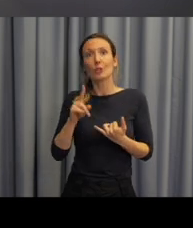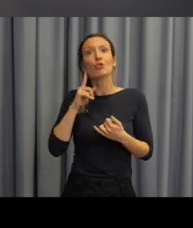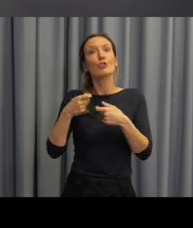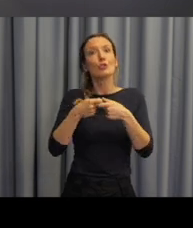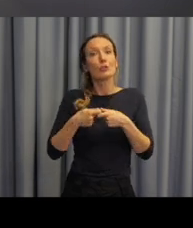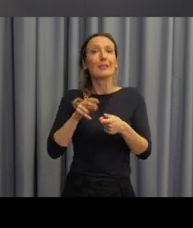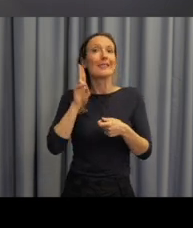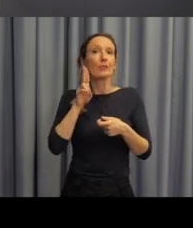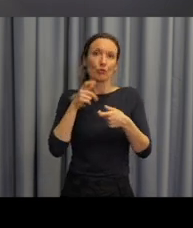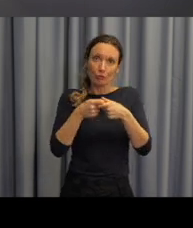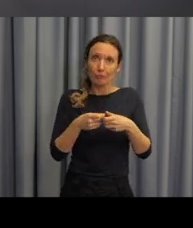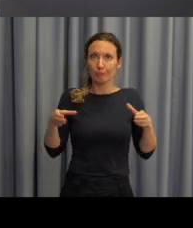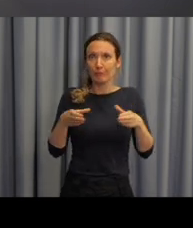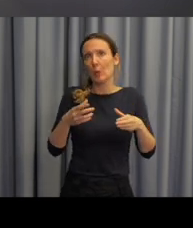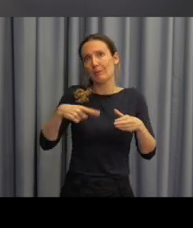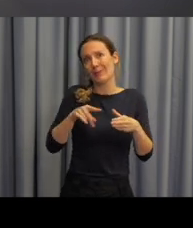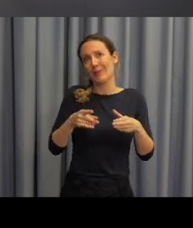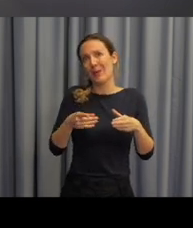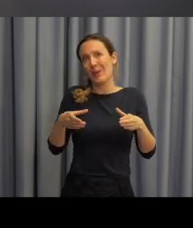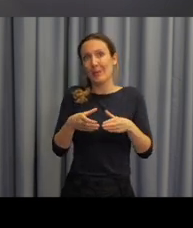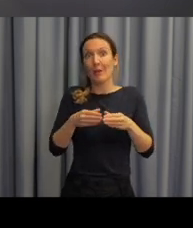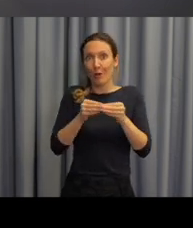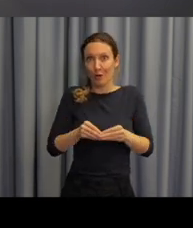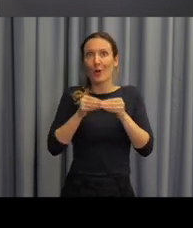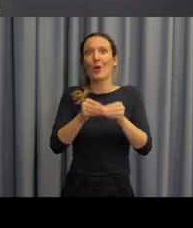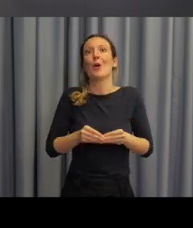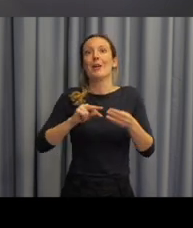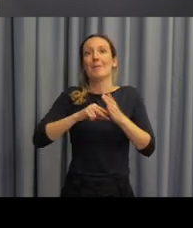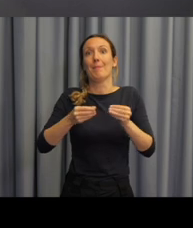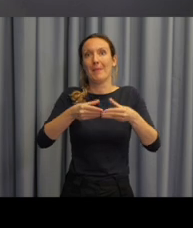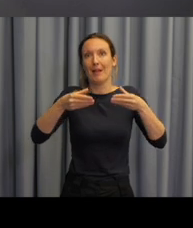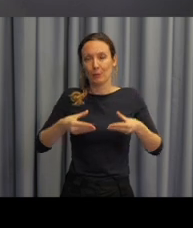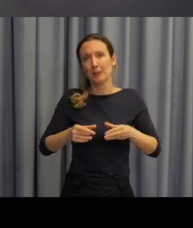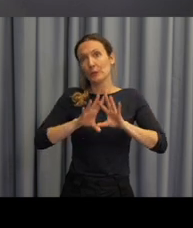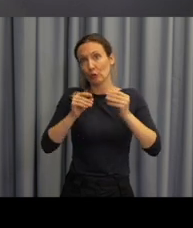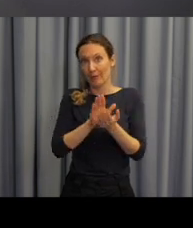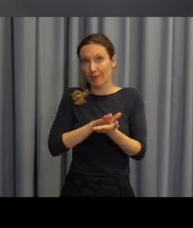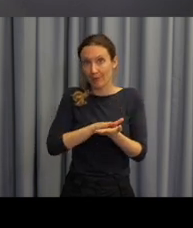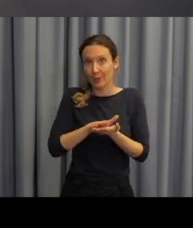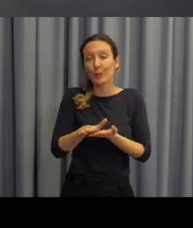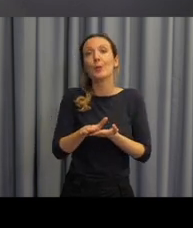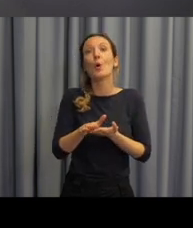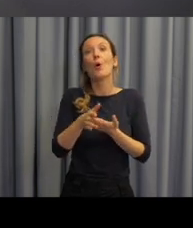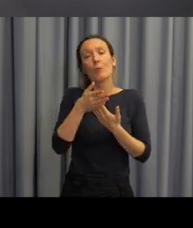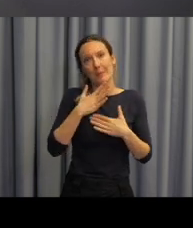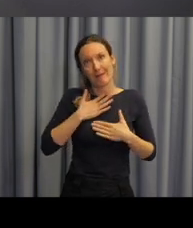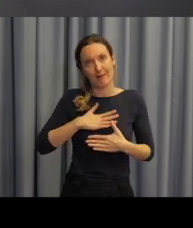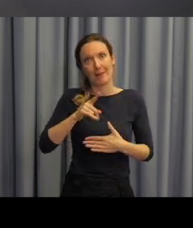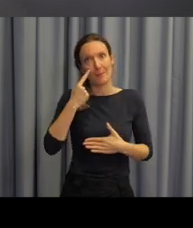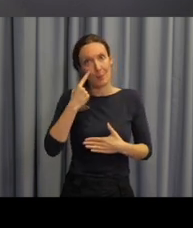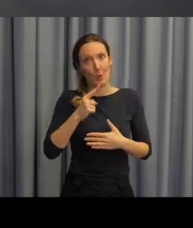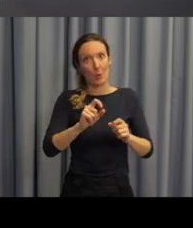Takže to je za nás kolegy neslyšící i slyšící, kteří se na obou dvou